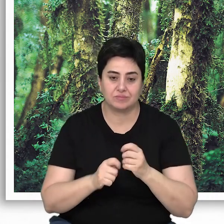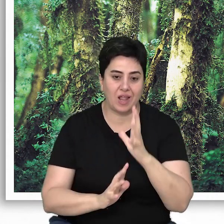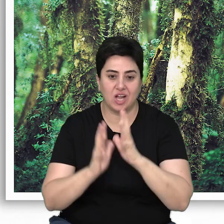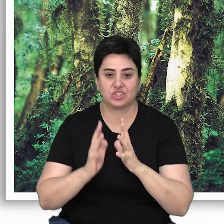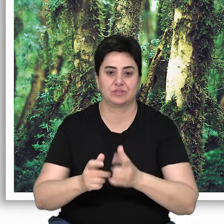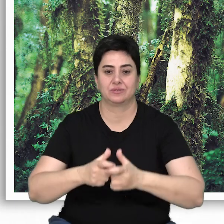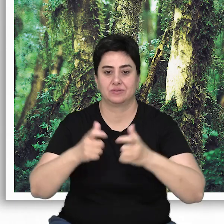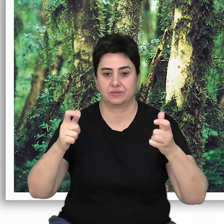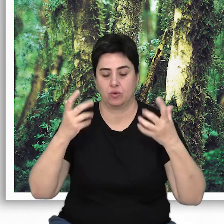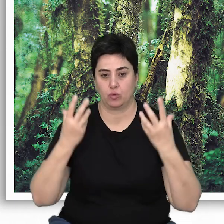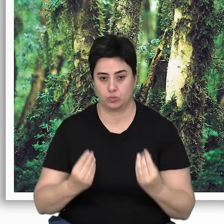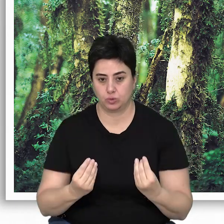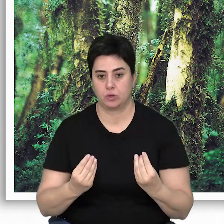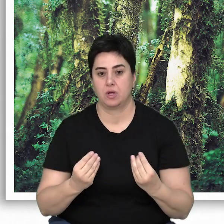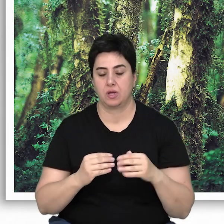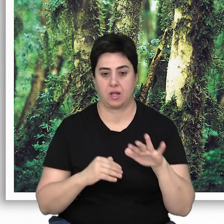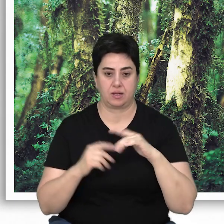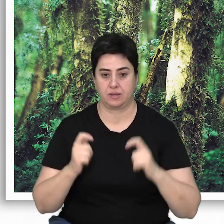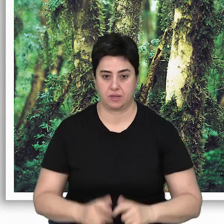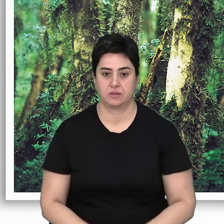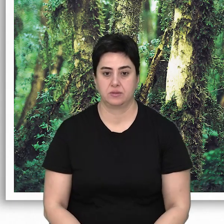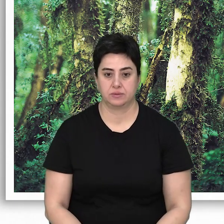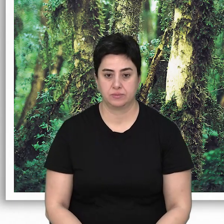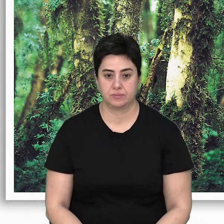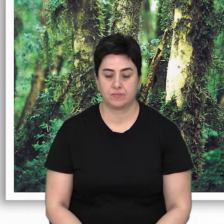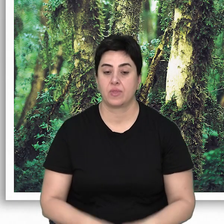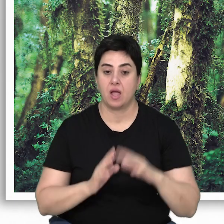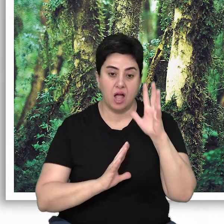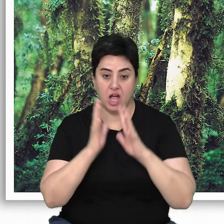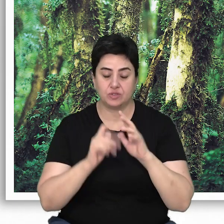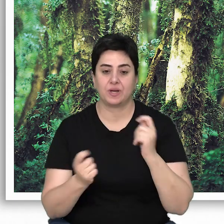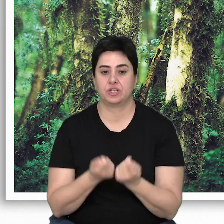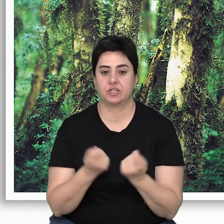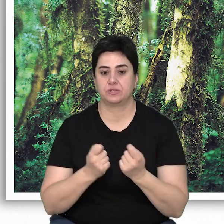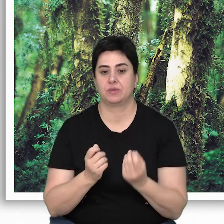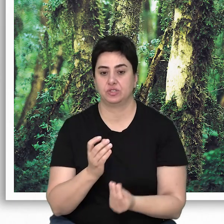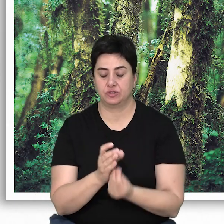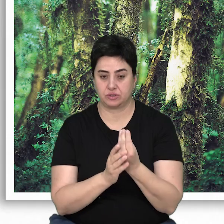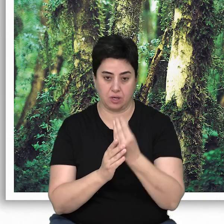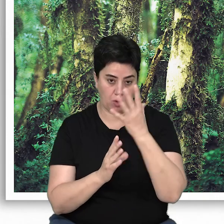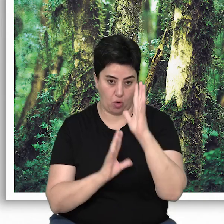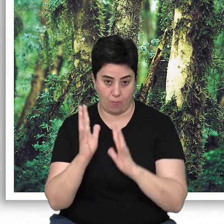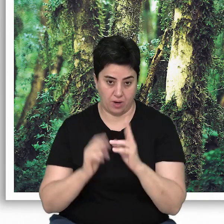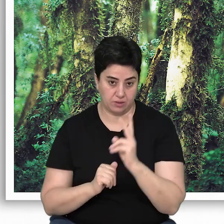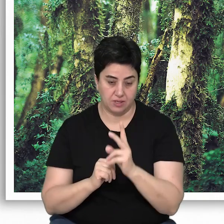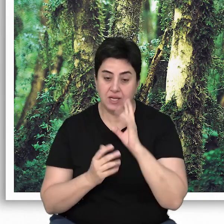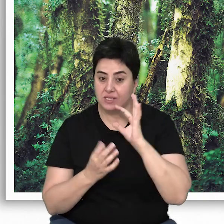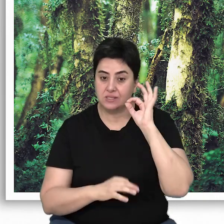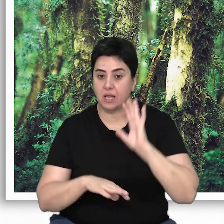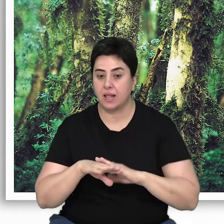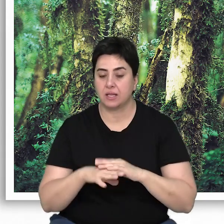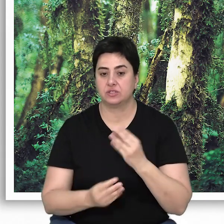yapılan ağaçlandırma çalışmalarıyla oluşturulmuş alanlardır. Ağaçlandırma çalışmalarıyla oluşturulmuş ormanlar,